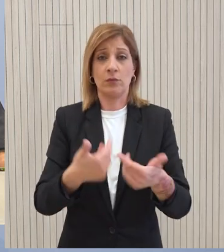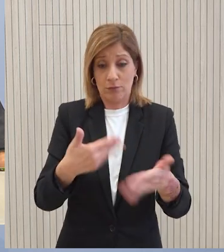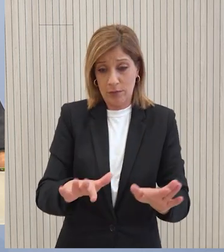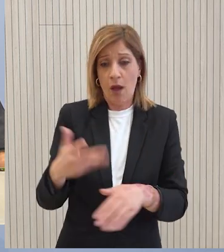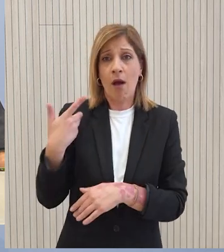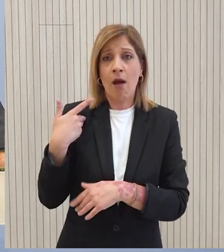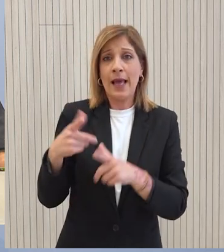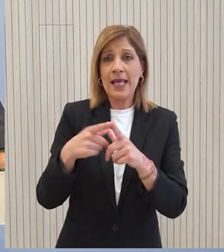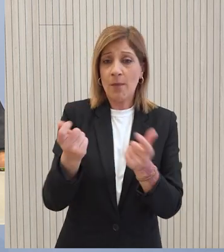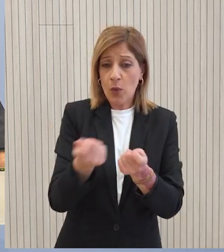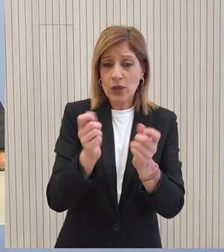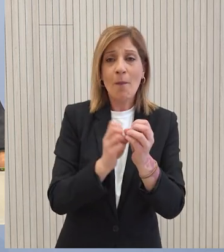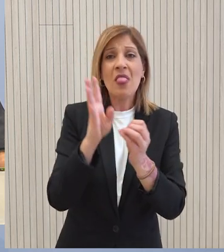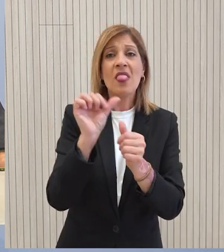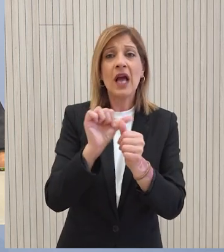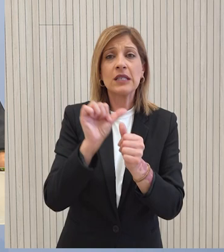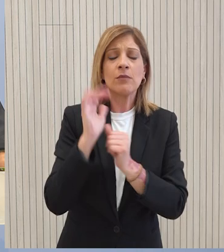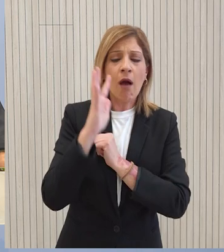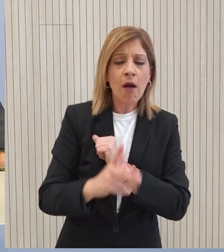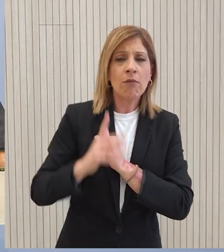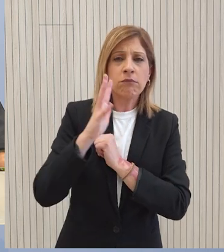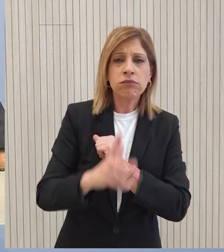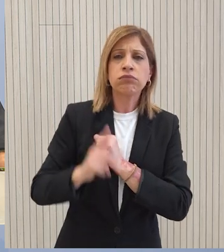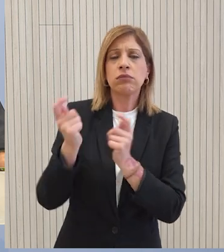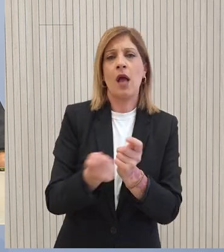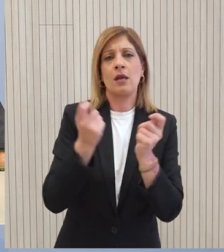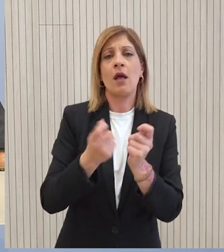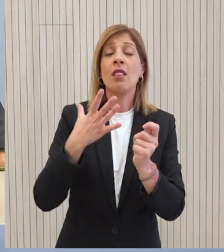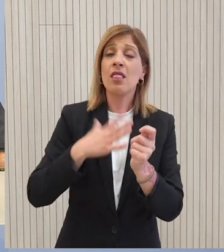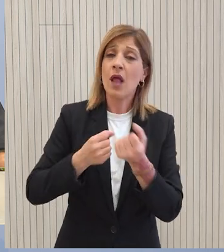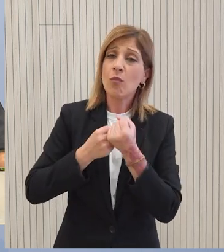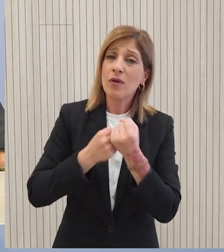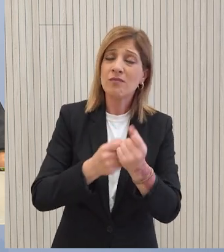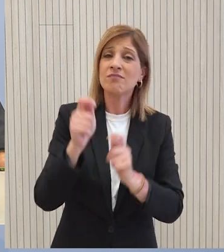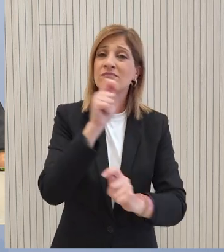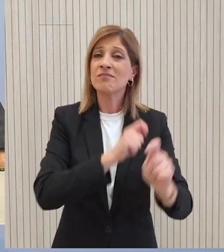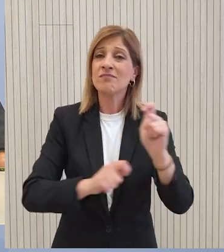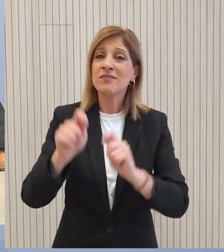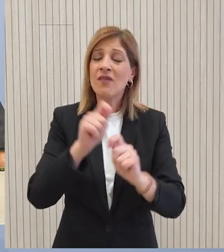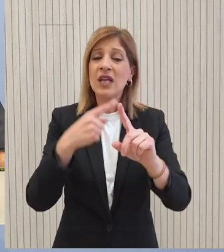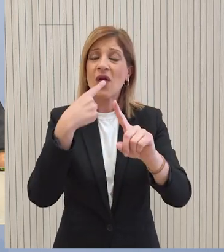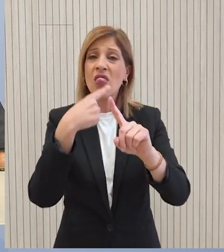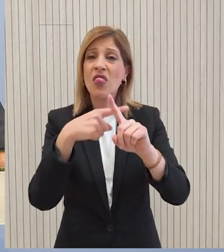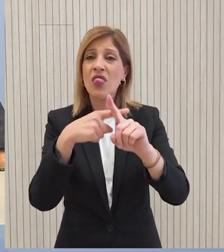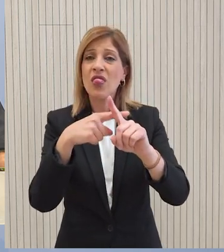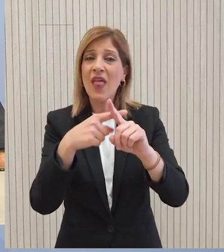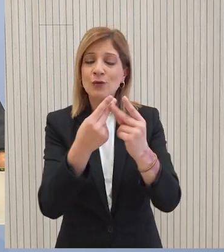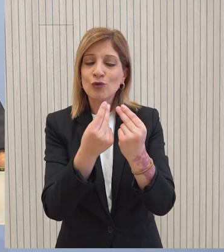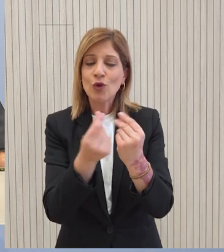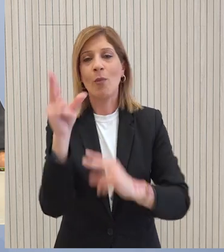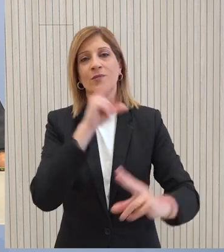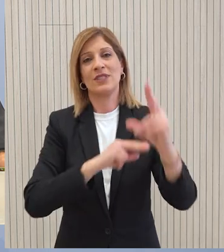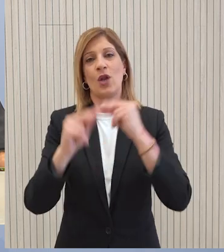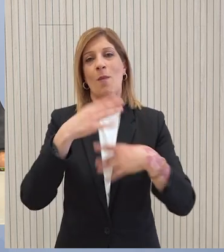τελευταίους αυτούς 14 μήνες ούτως ώστε να συμβάλλουμε στο μέγιστο δυνατό βαθμό στη δημιουργία ενός θετικού κλίματος για επανέναρξη των